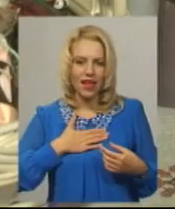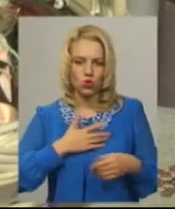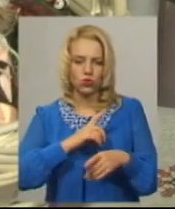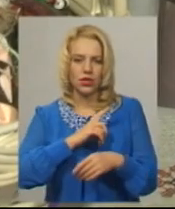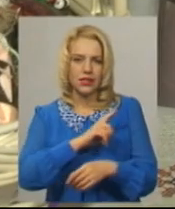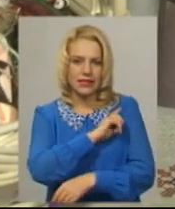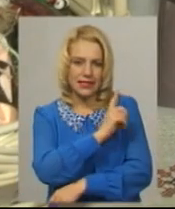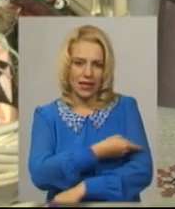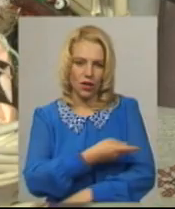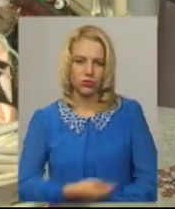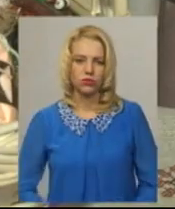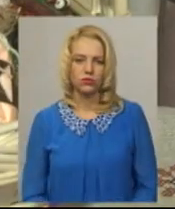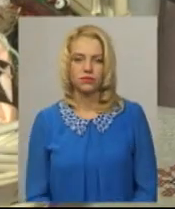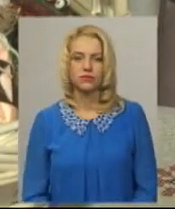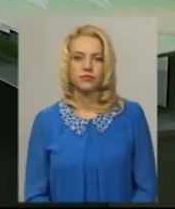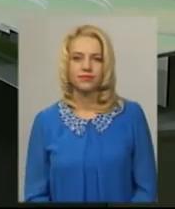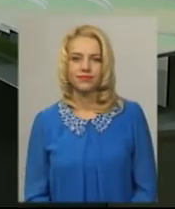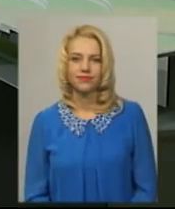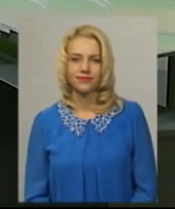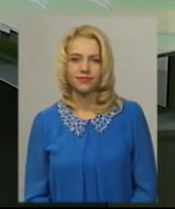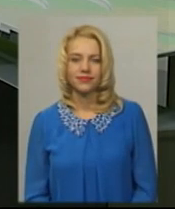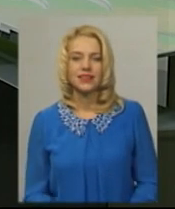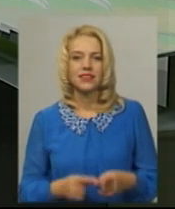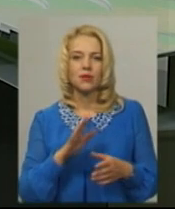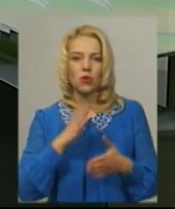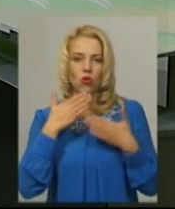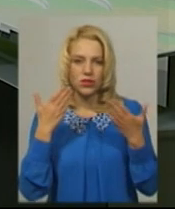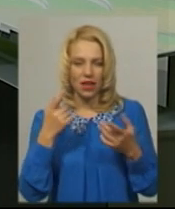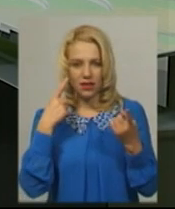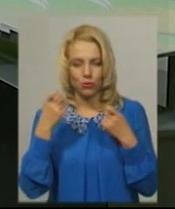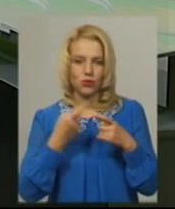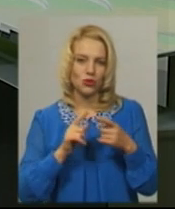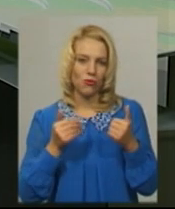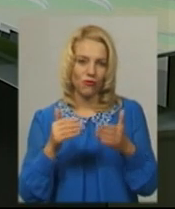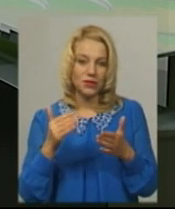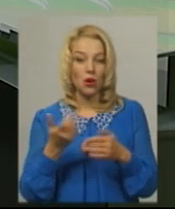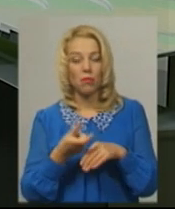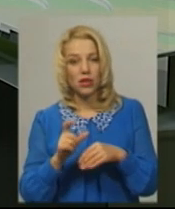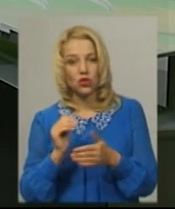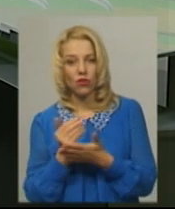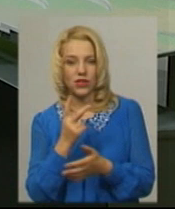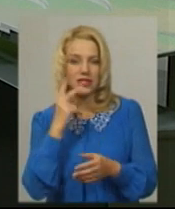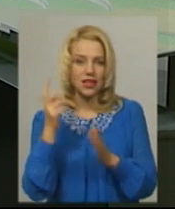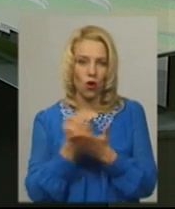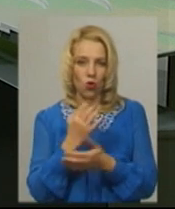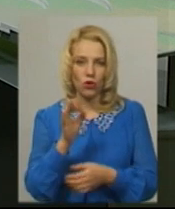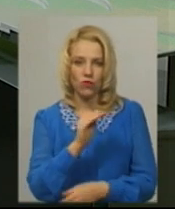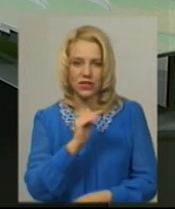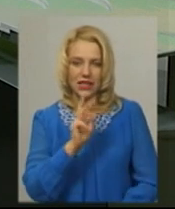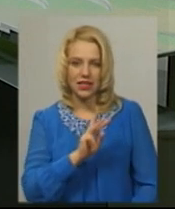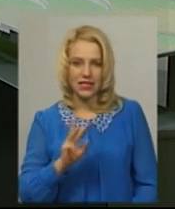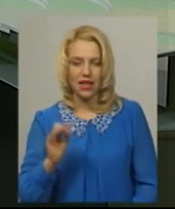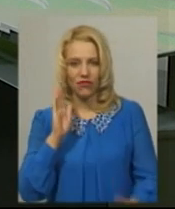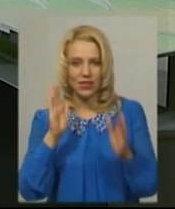Новини на Суспільному. Мальницький. Це була остання інформація цього випуску. Більше новин знаходьте на нашому офіційному сайті та на